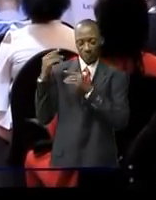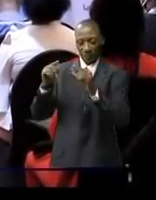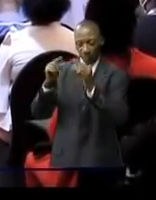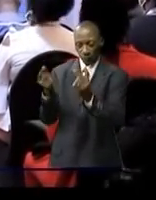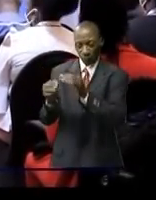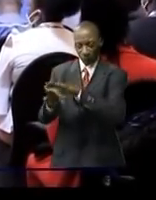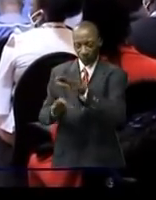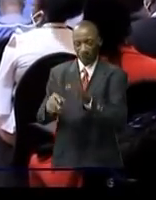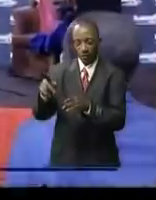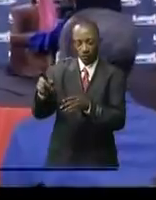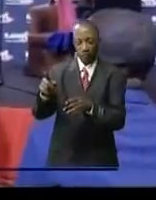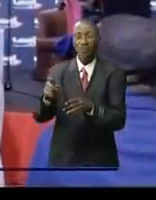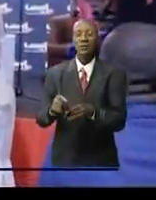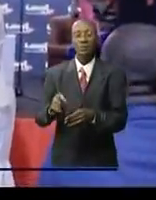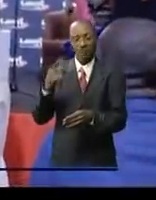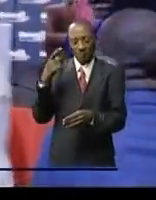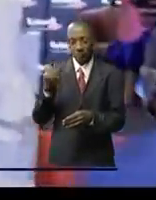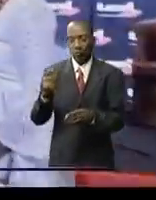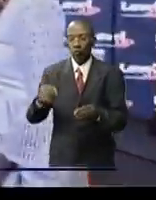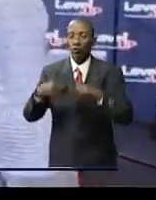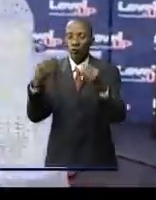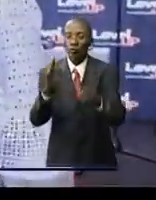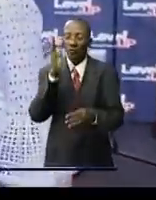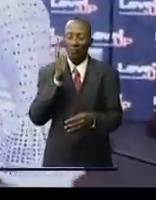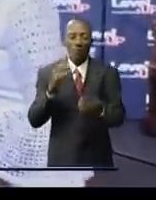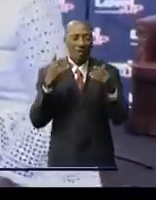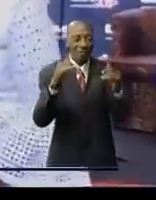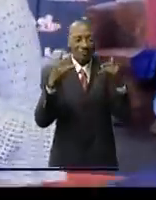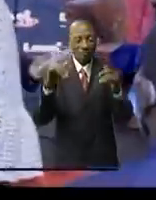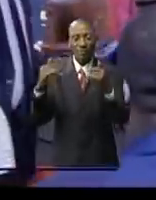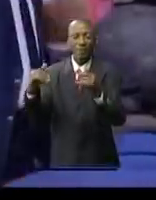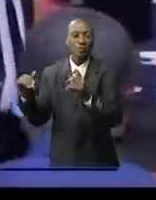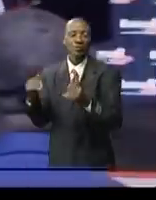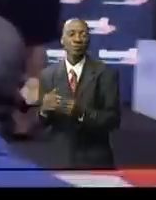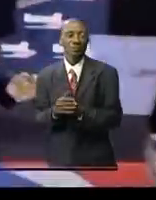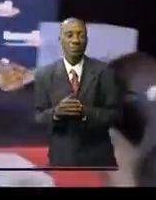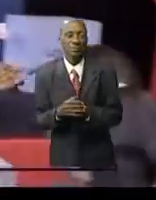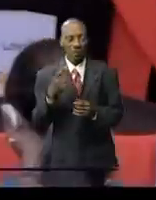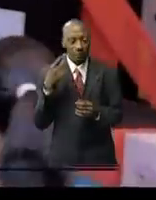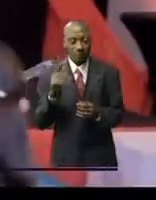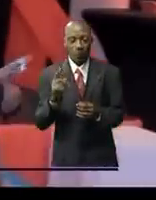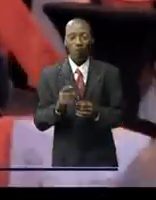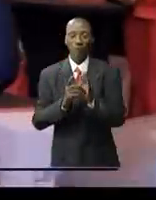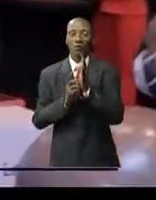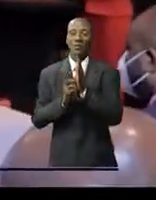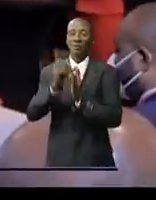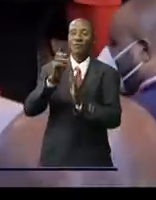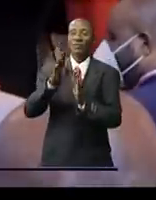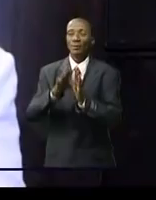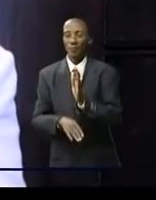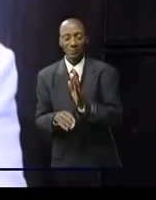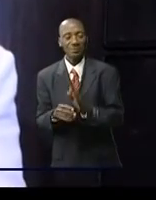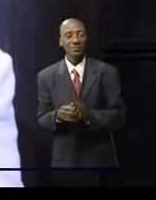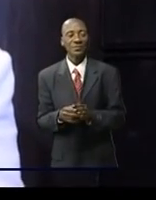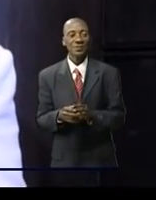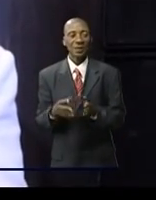de la bonne information d'affaires cette édition spéciale consacrée au nouveau concept Level Up a connu la participation de